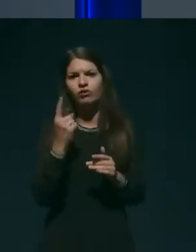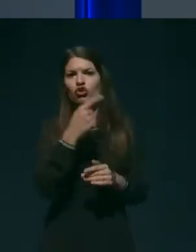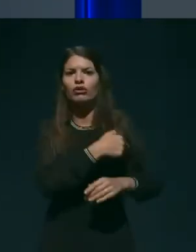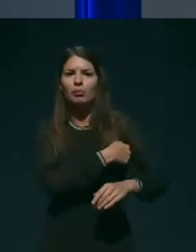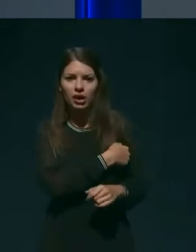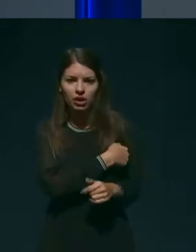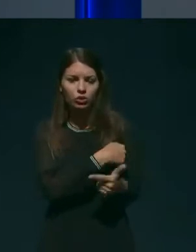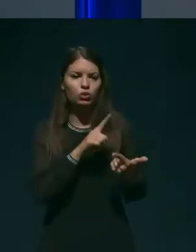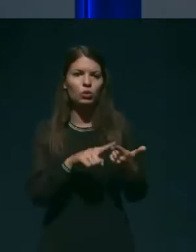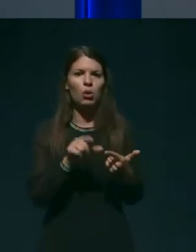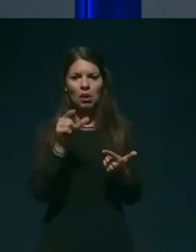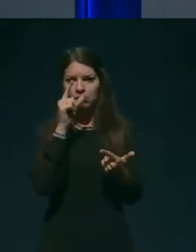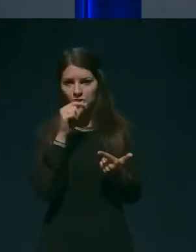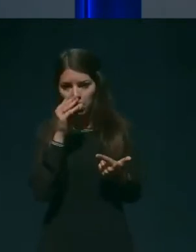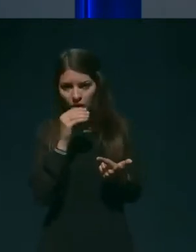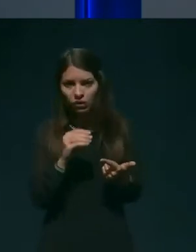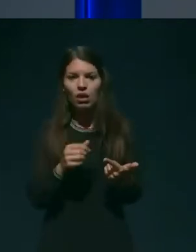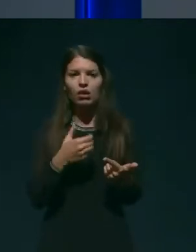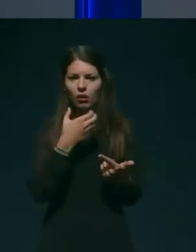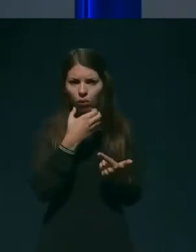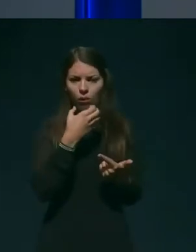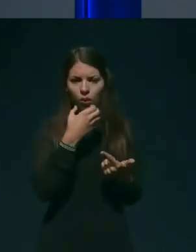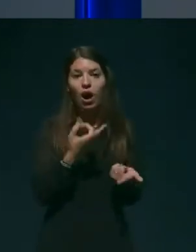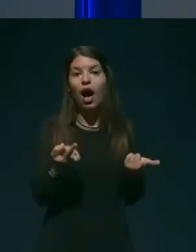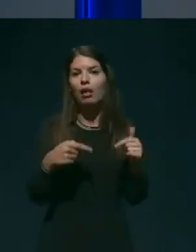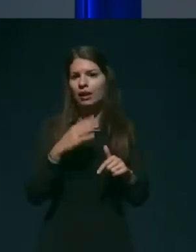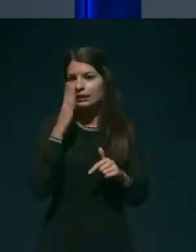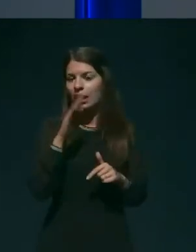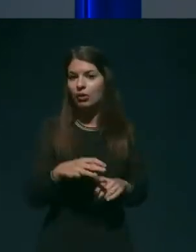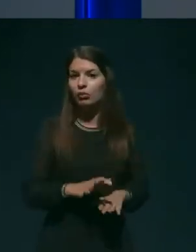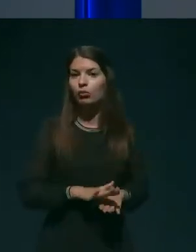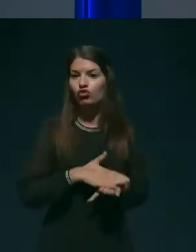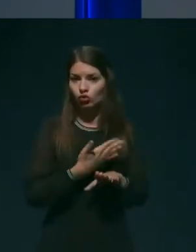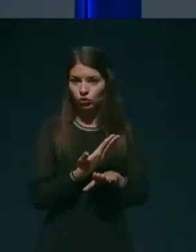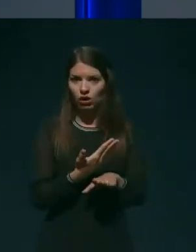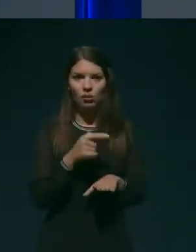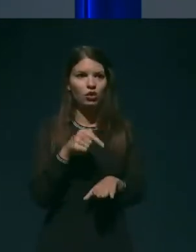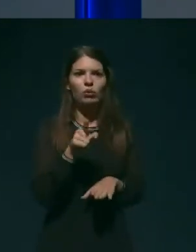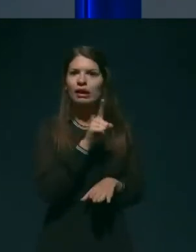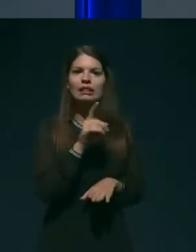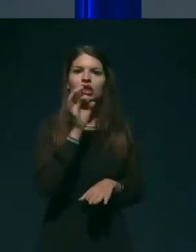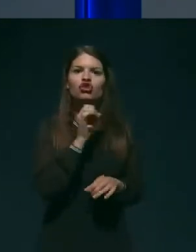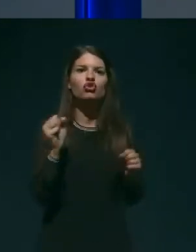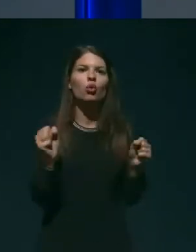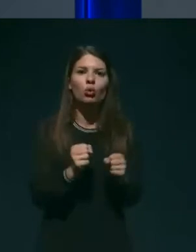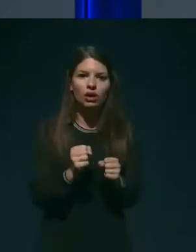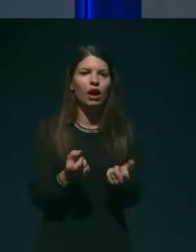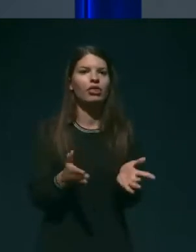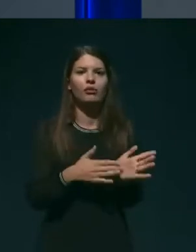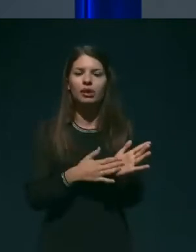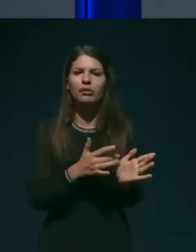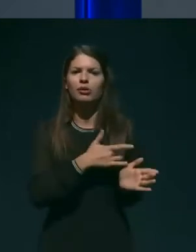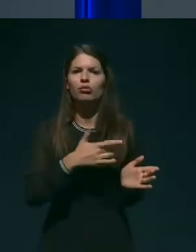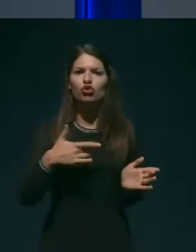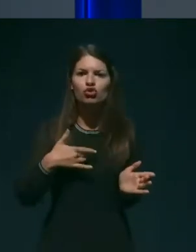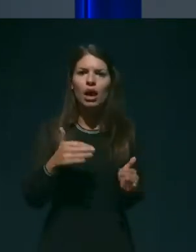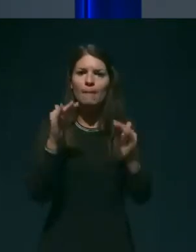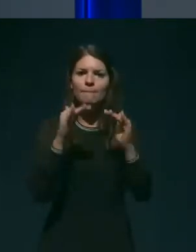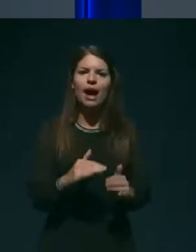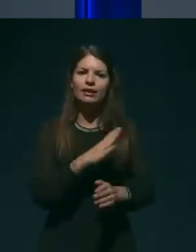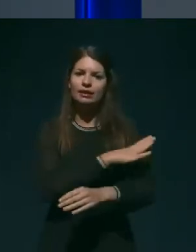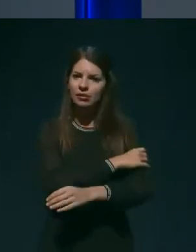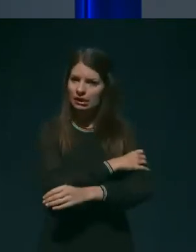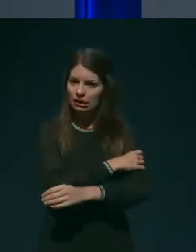ima nekaj nahoda, mogoče malo pokašla, se slabša počuti, ampak ne gre pa tukaj za pljučnico, oziroma padet saturacije, padet stlaka in podobno. To smo